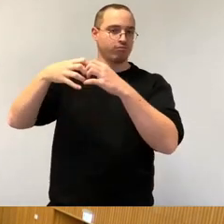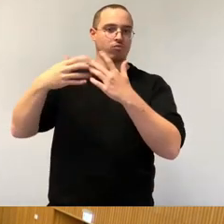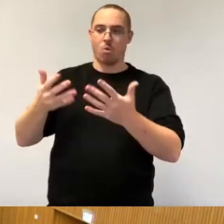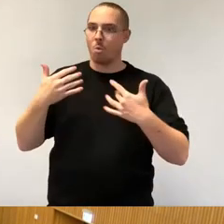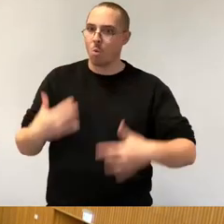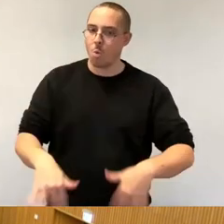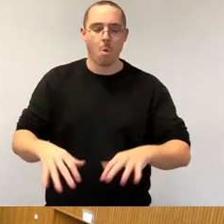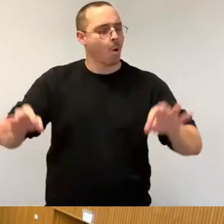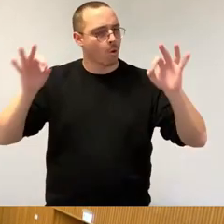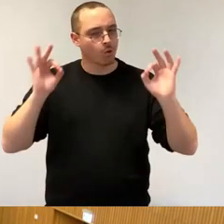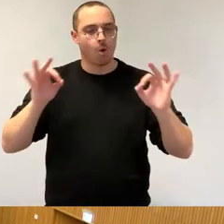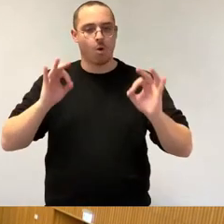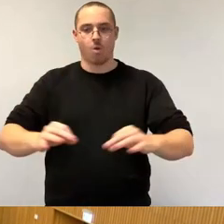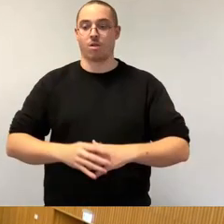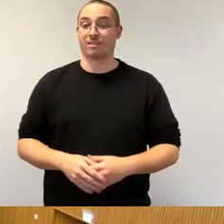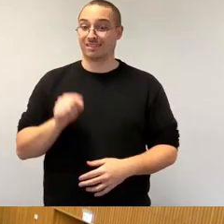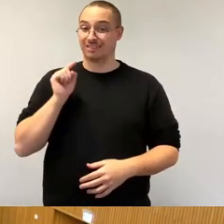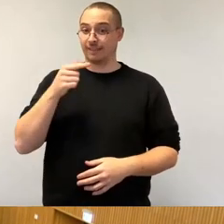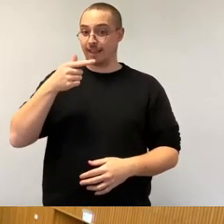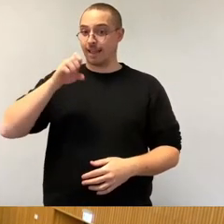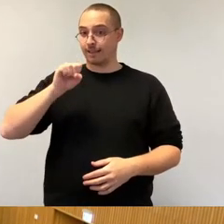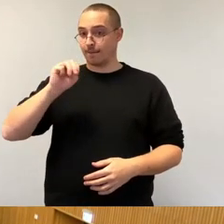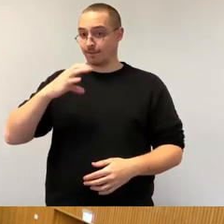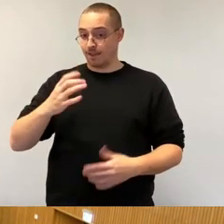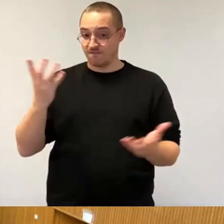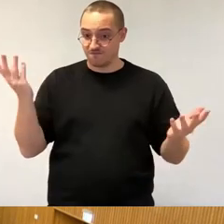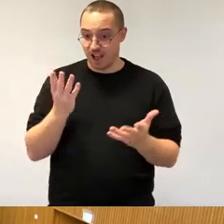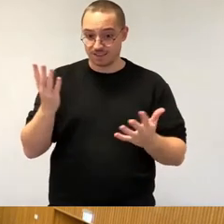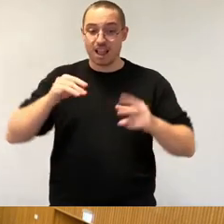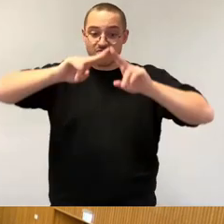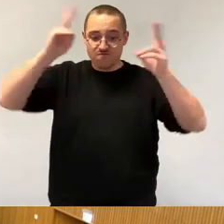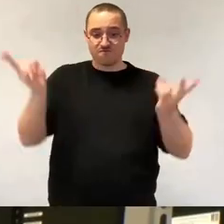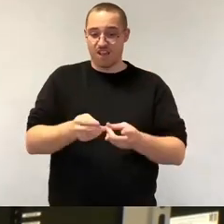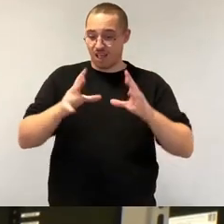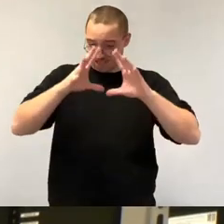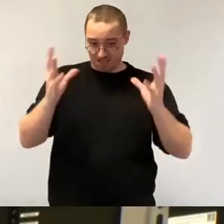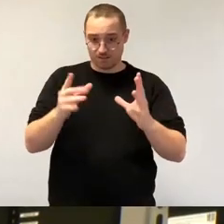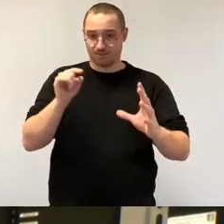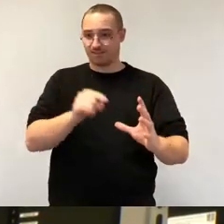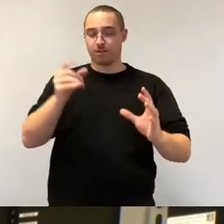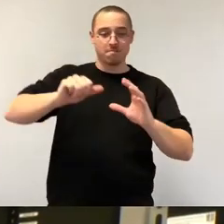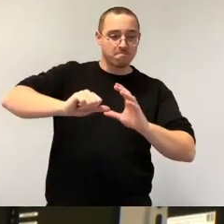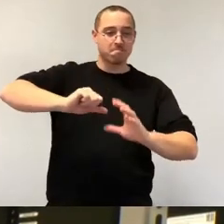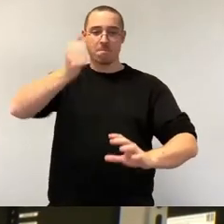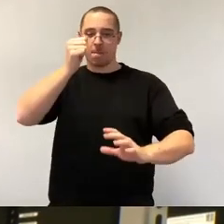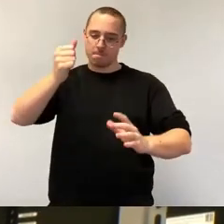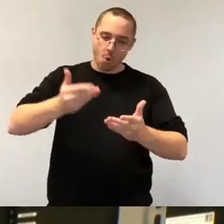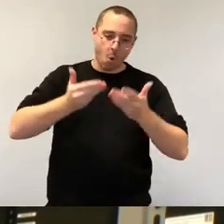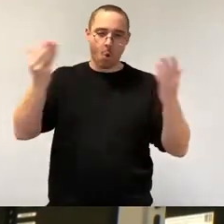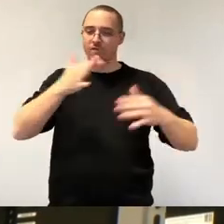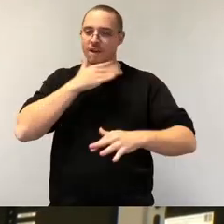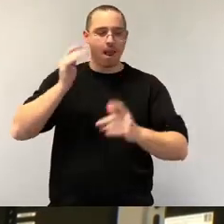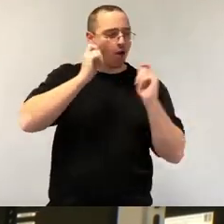weltweit größte Auftragsfertiger, der insbesondere in den Bereichen Verkehr, Automobil, Kommunikation,